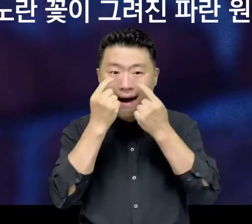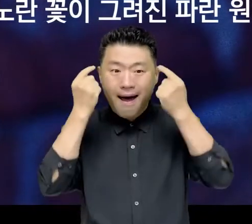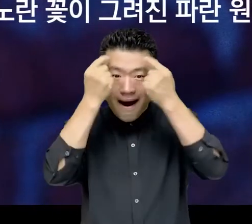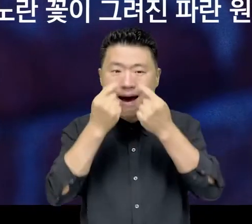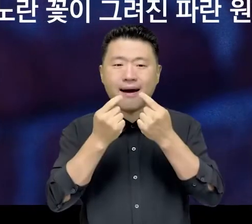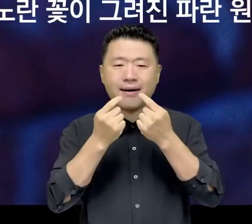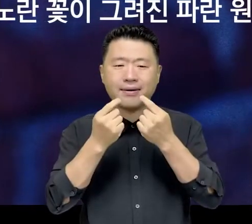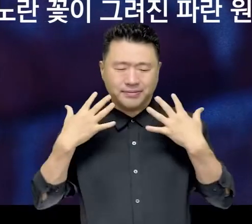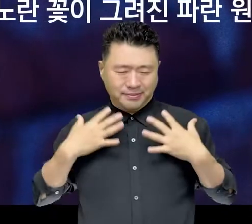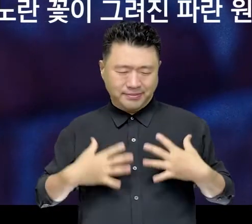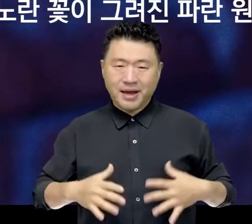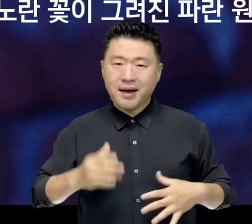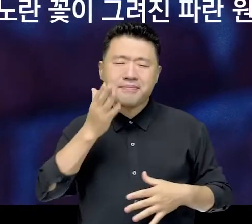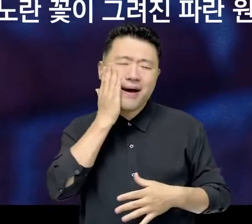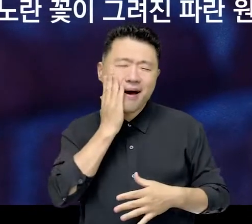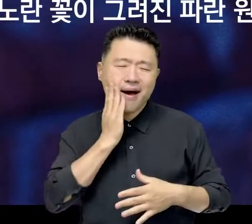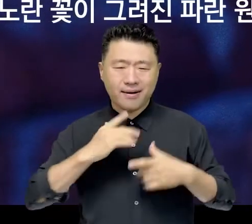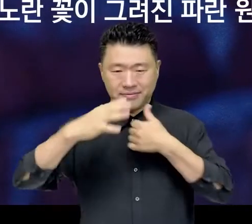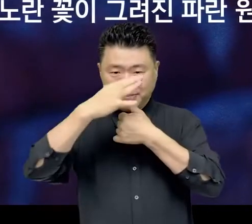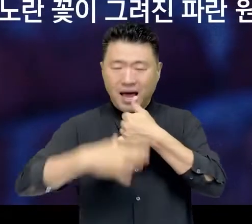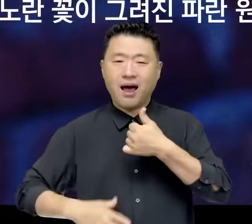꽃이 그려진 파란 원피스